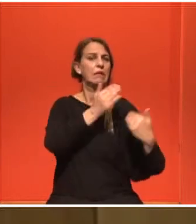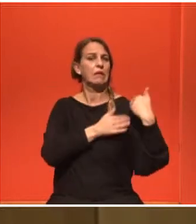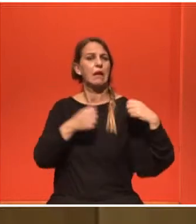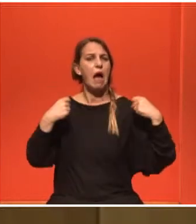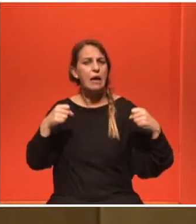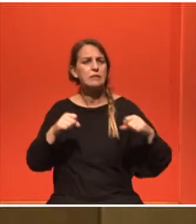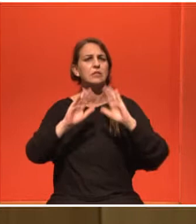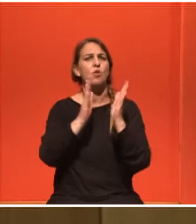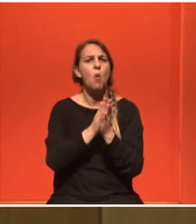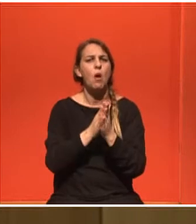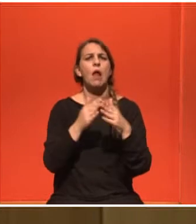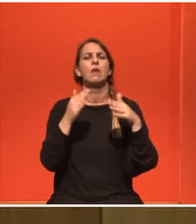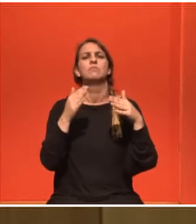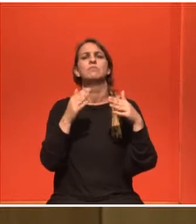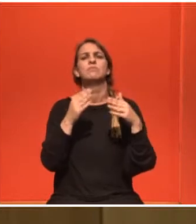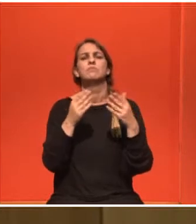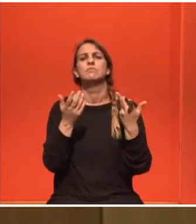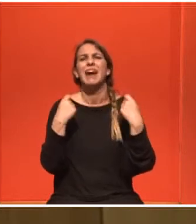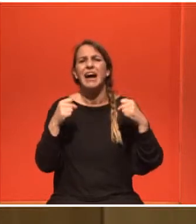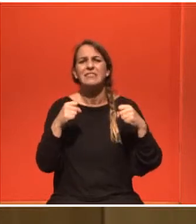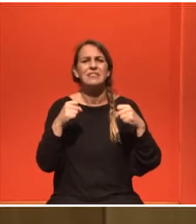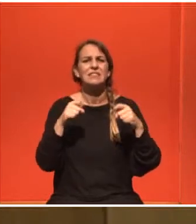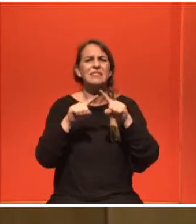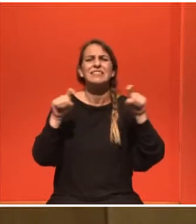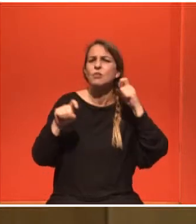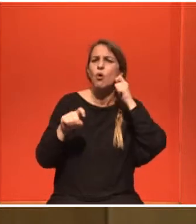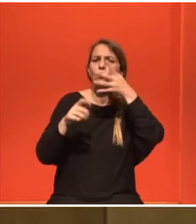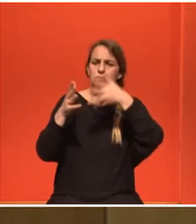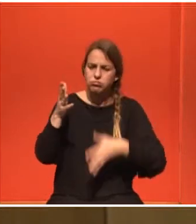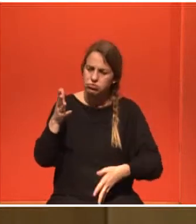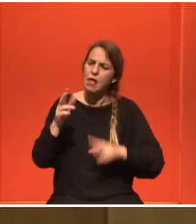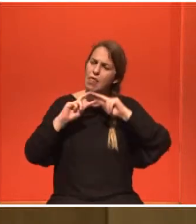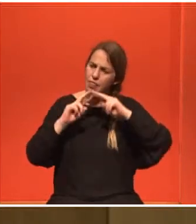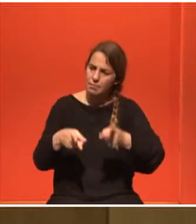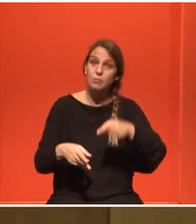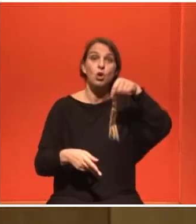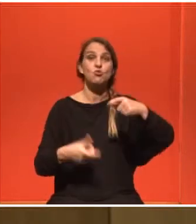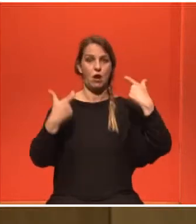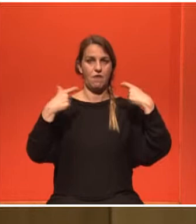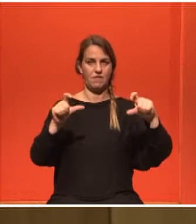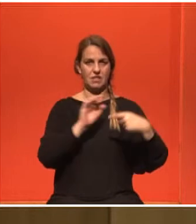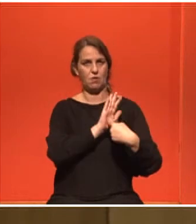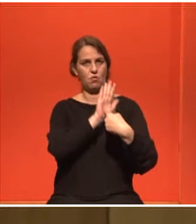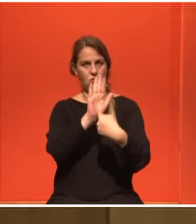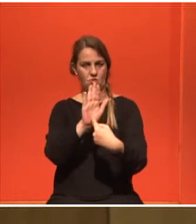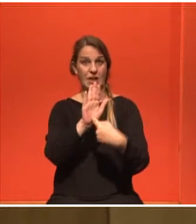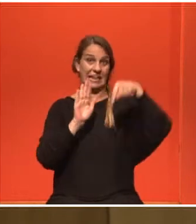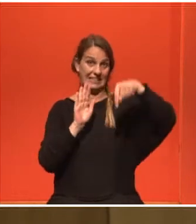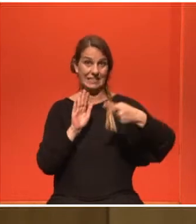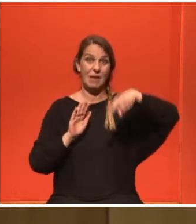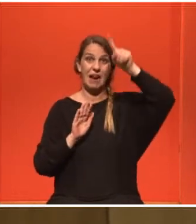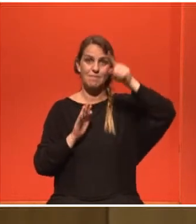τις απαντήσουμε. Να δείξουμε ένα βίντεο, πριν έρθουμε, γιατί η μέρα είπαμε είναι της γυναίκας,